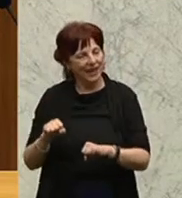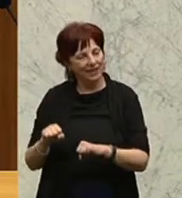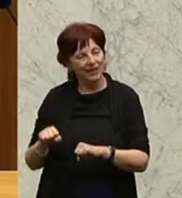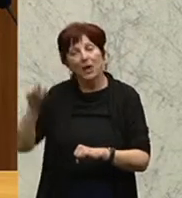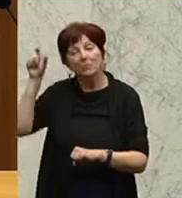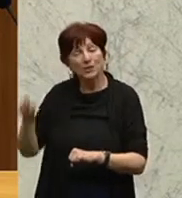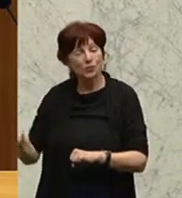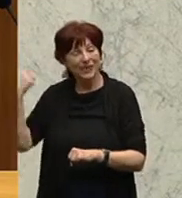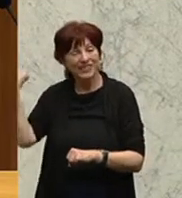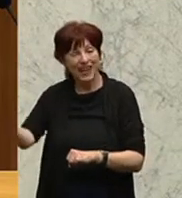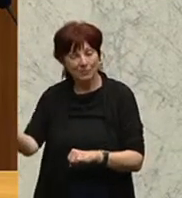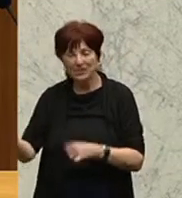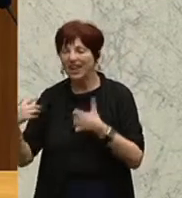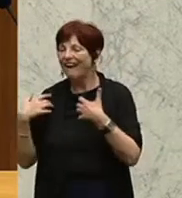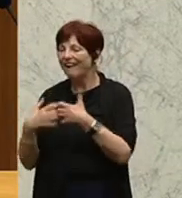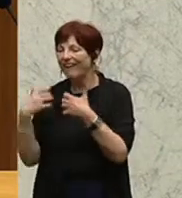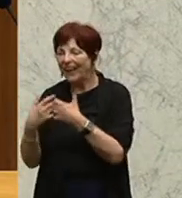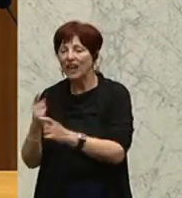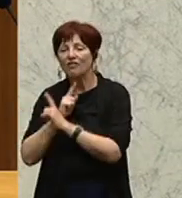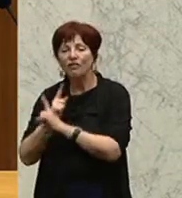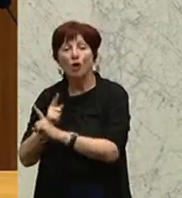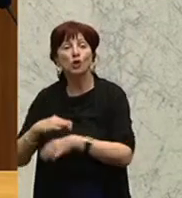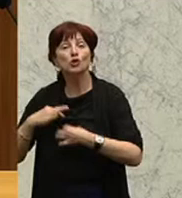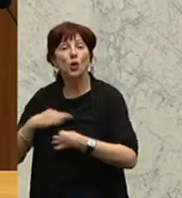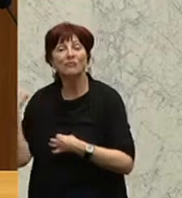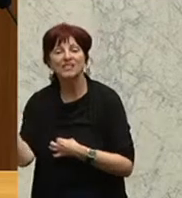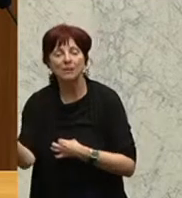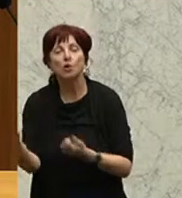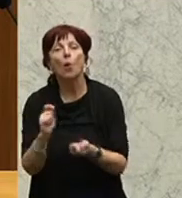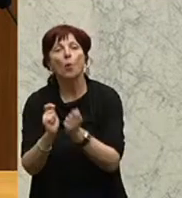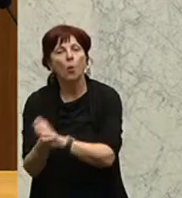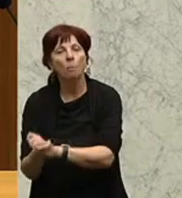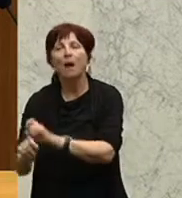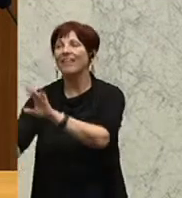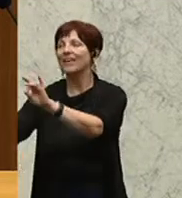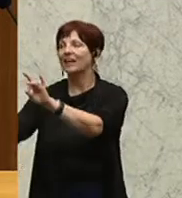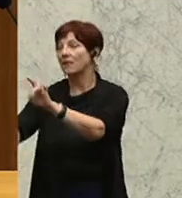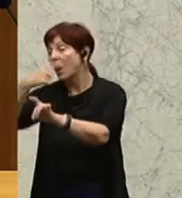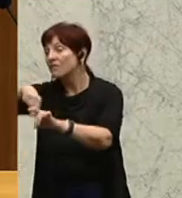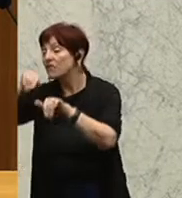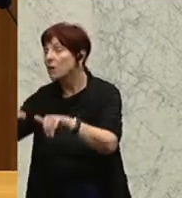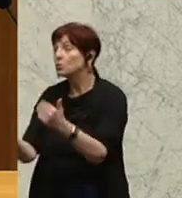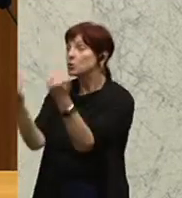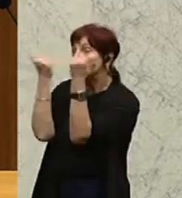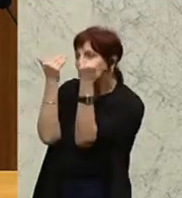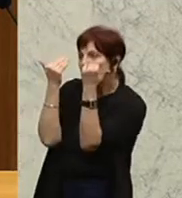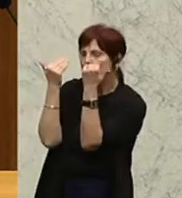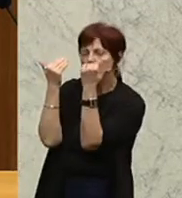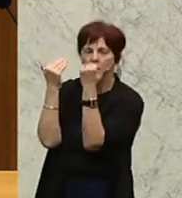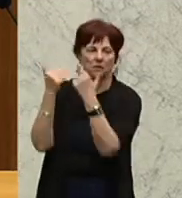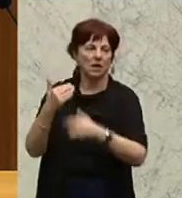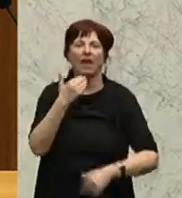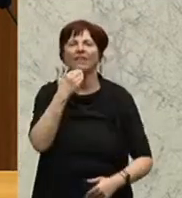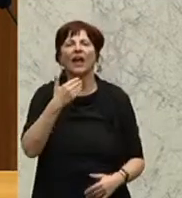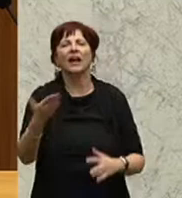Verfolgung zu Tätern zu definieren, vor denen wir uns angeblich schützen müssen. Danke für